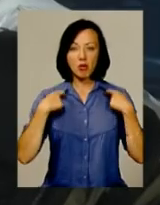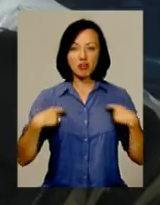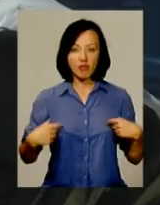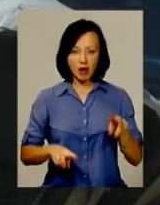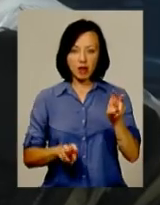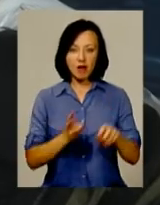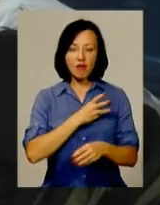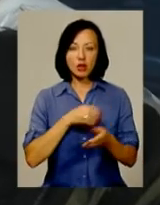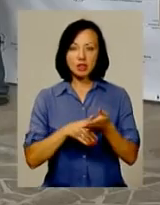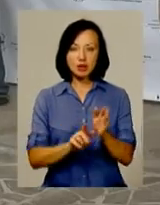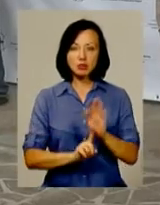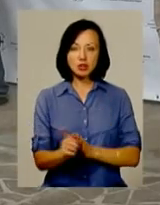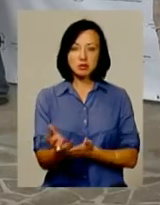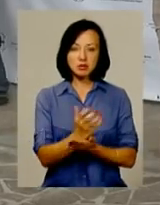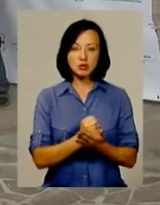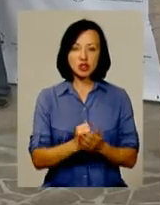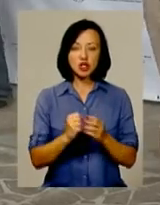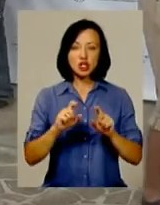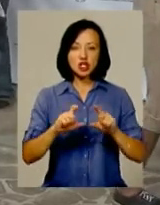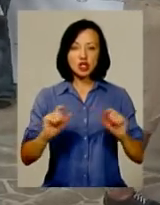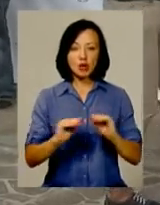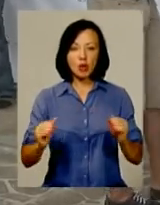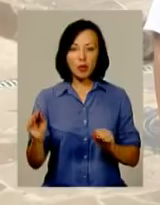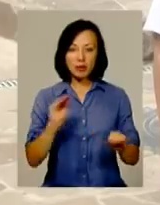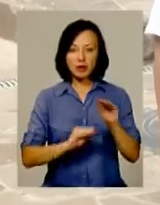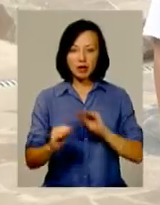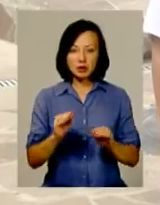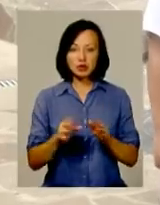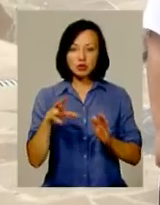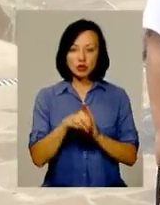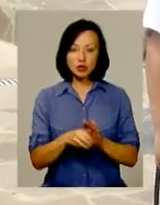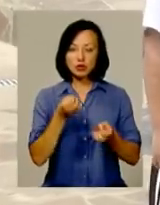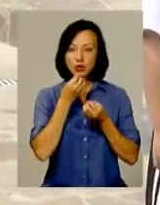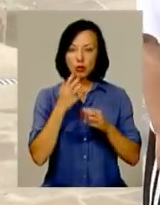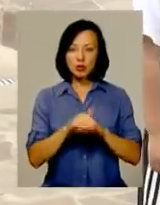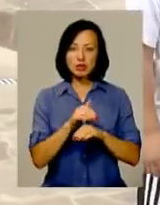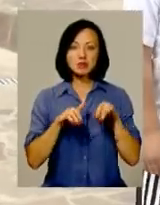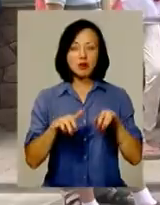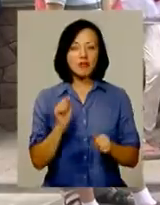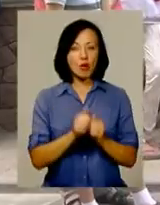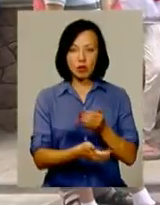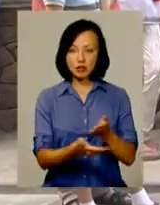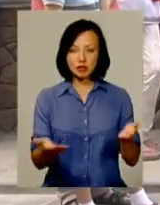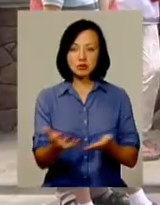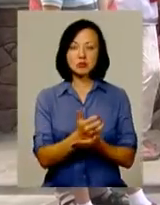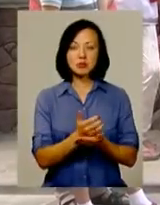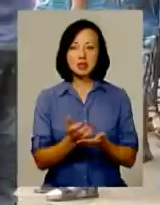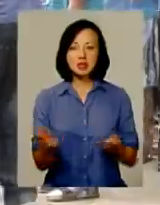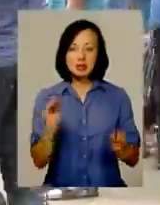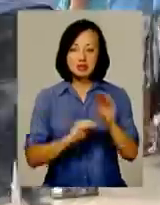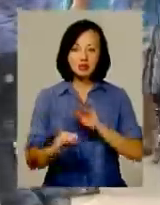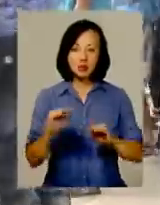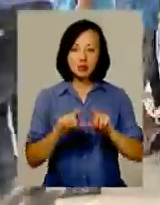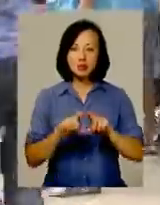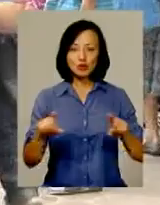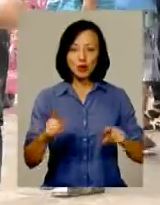волонтери розпочинають збір шкільного приладдя. Долучитись до доброї справи може кожен. Цьогоріч волонтери зберуть до школи близько 140